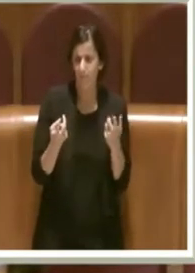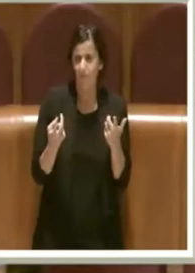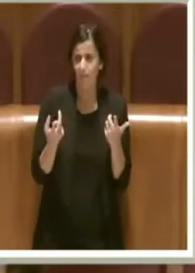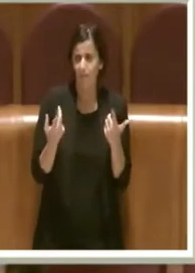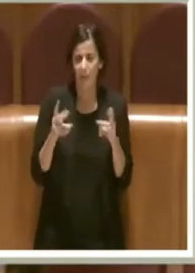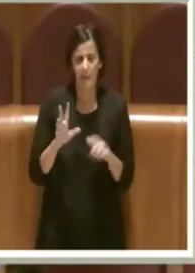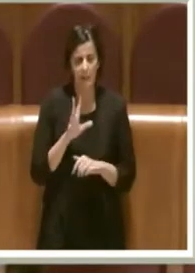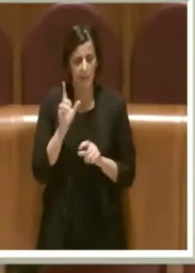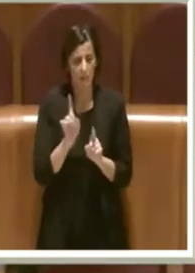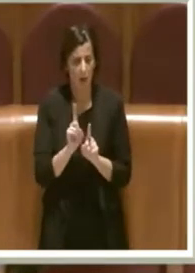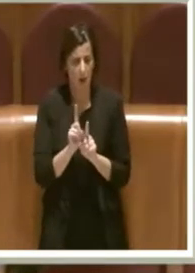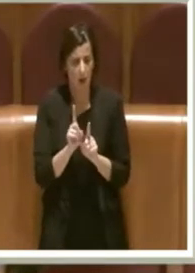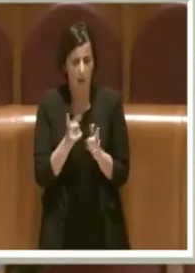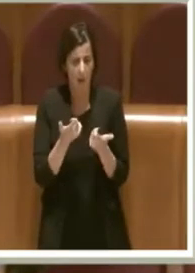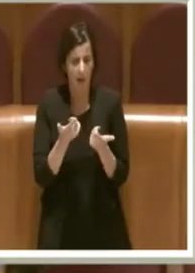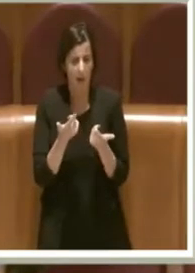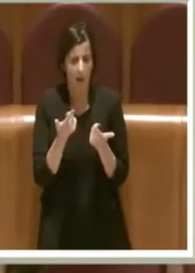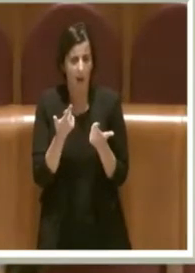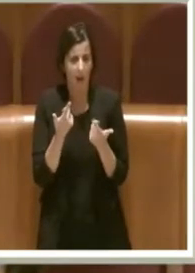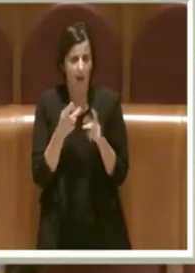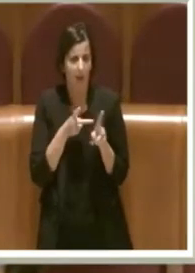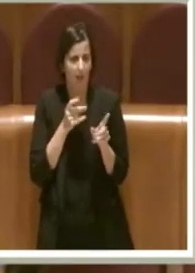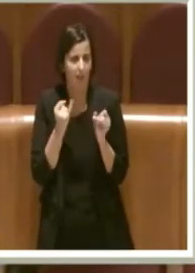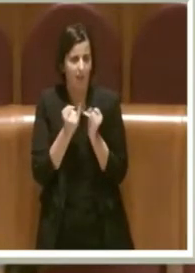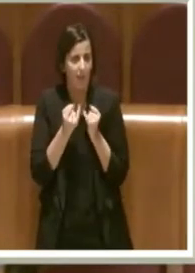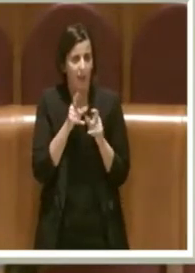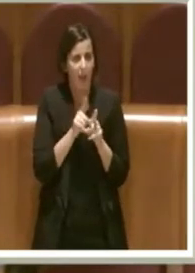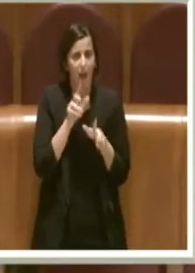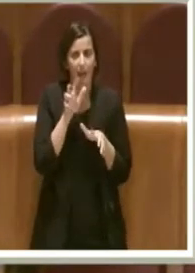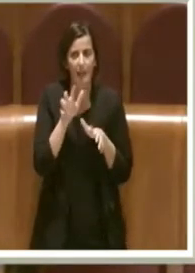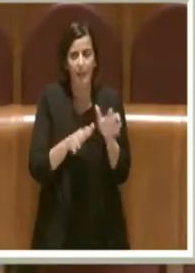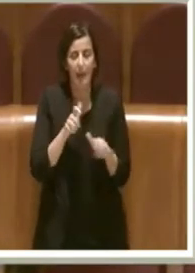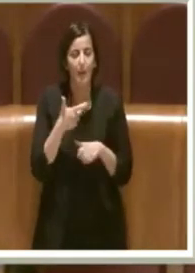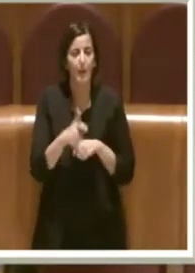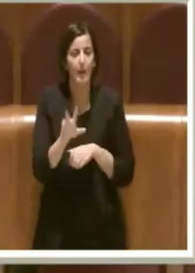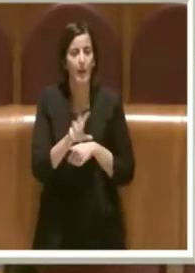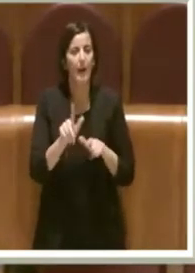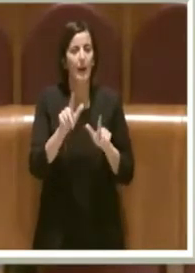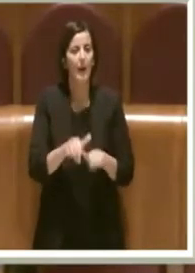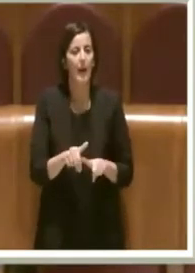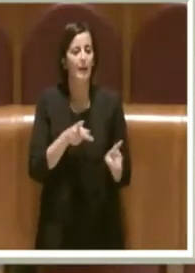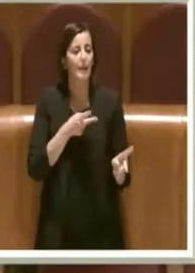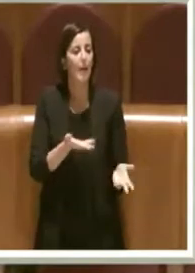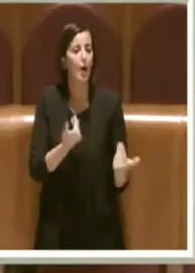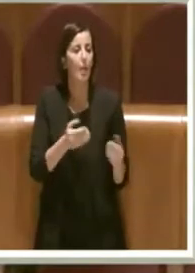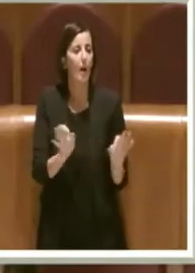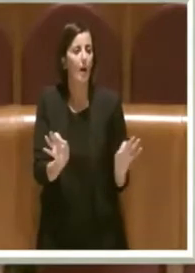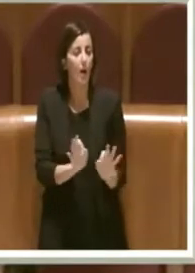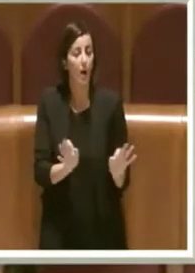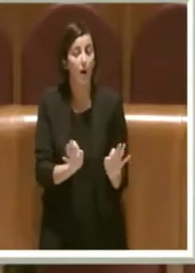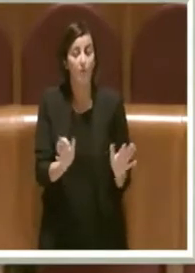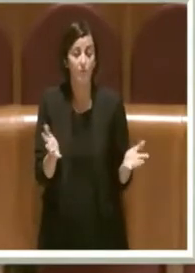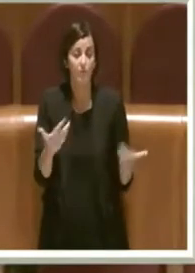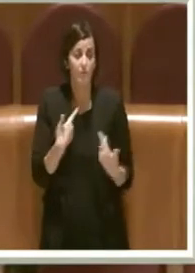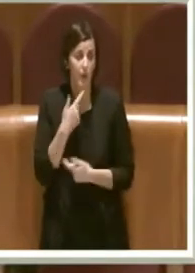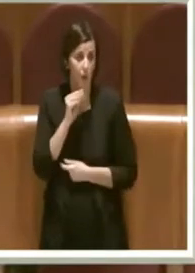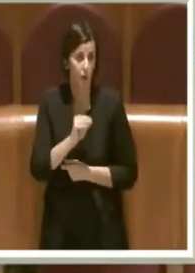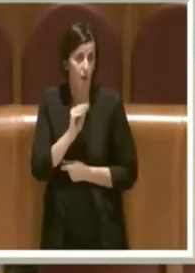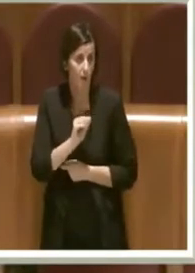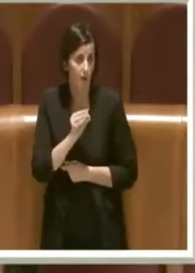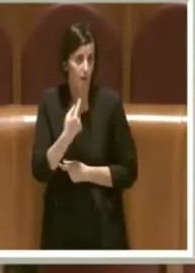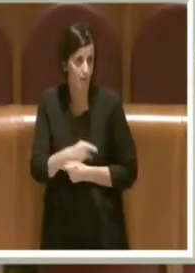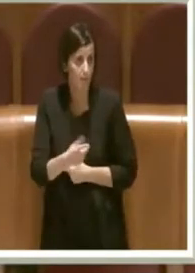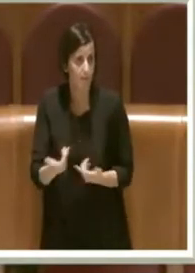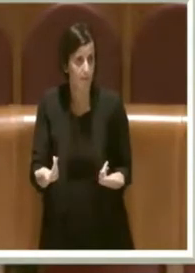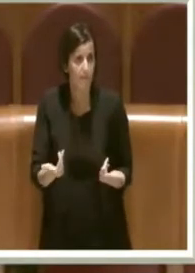apposta per un carico di bestiame, perché la regione Lazio non compra i treni, se permette, la domanda io gliela faccio, cosa ci facciamo con